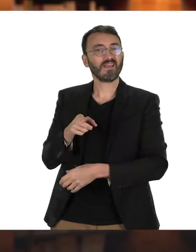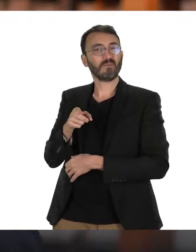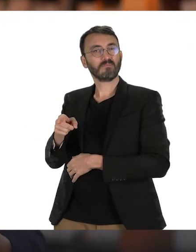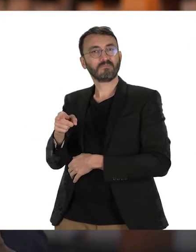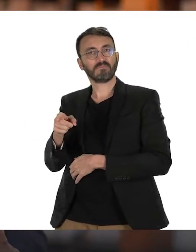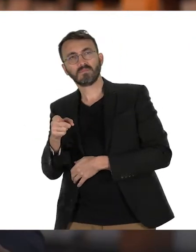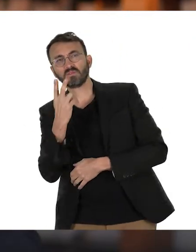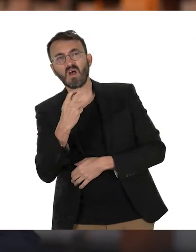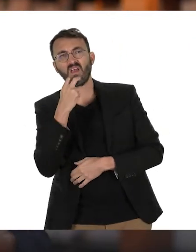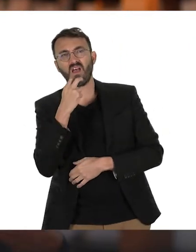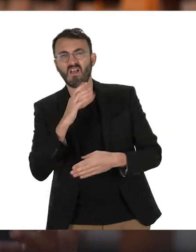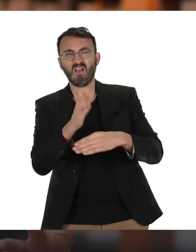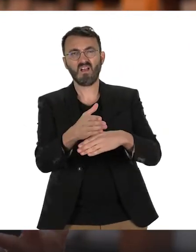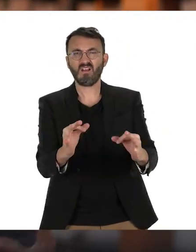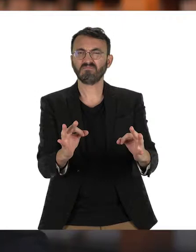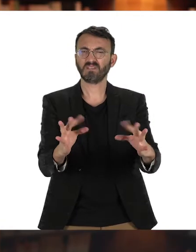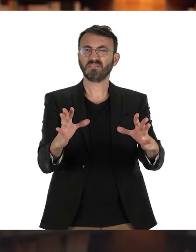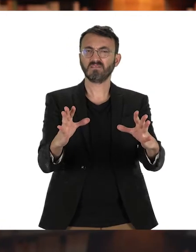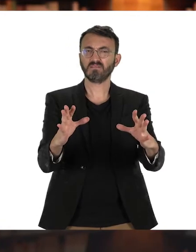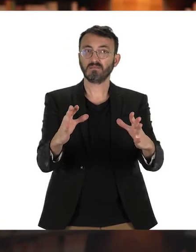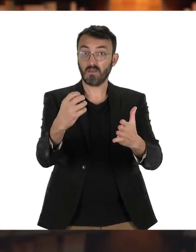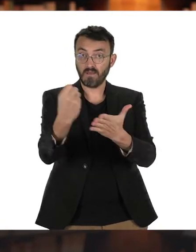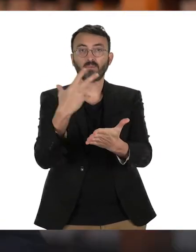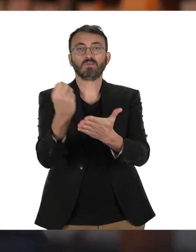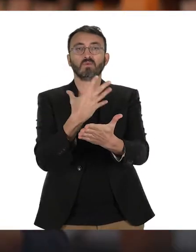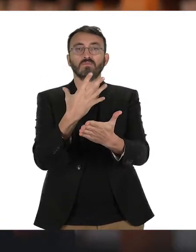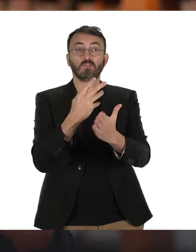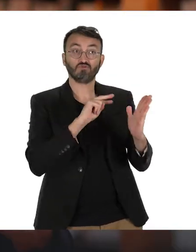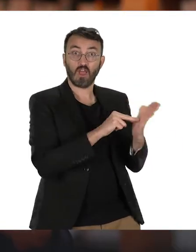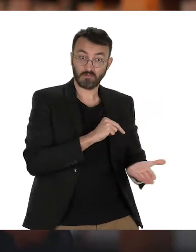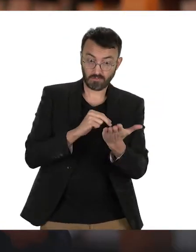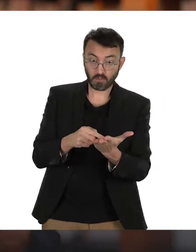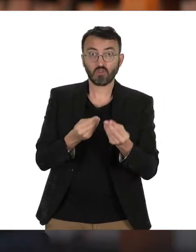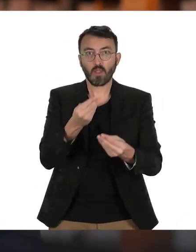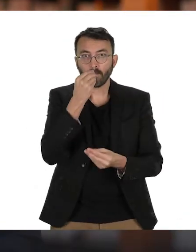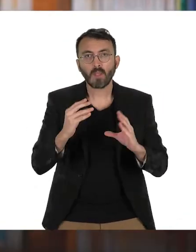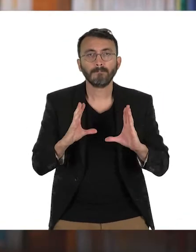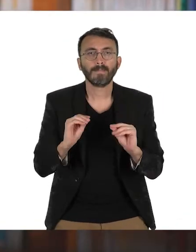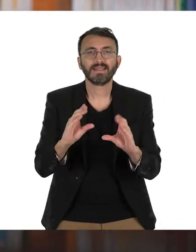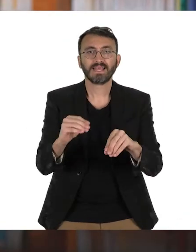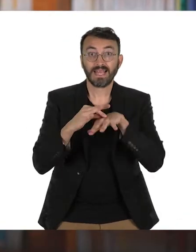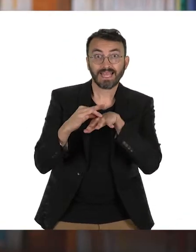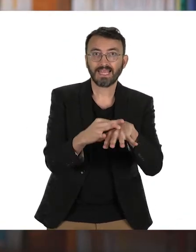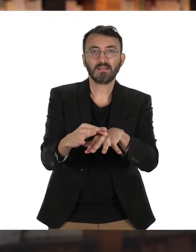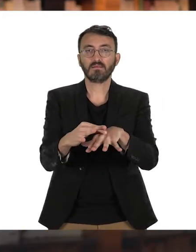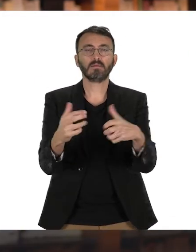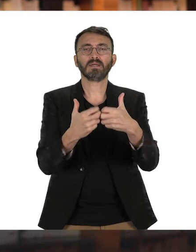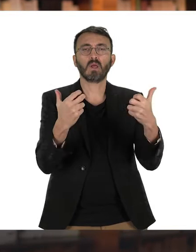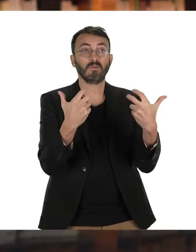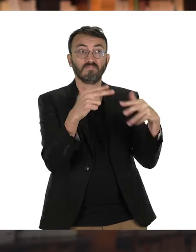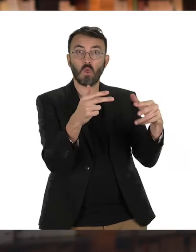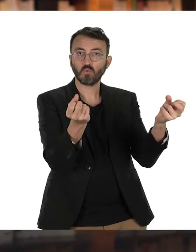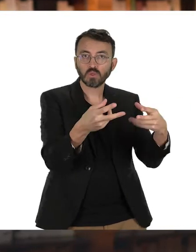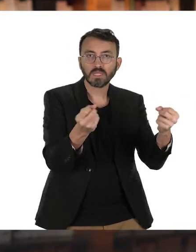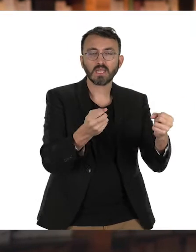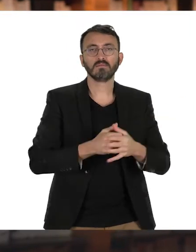handicap accèdent à la pleine citoyenneté, à la pleine information. Cette charte est un guide de bonne pratique. Par exemple,